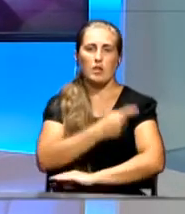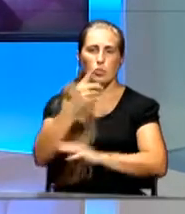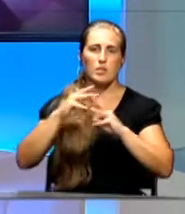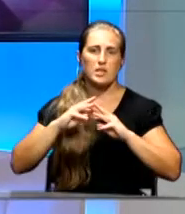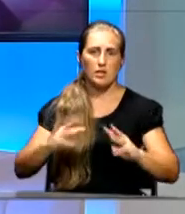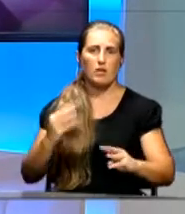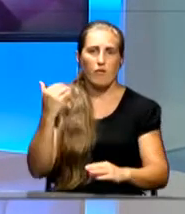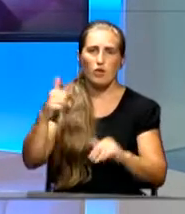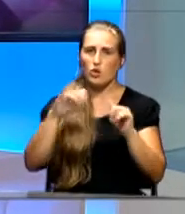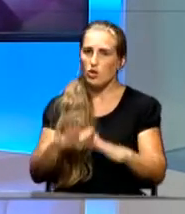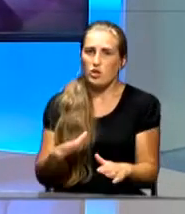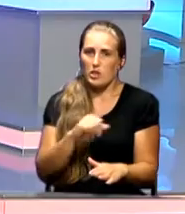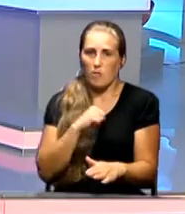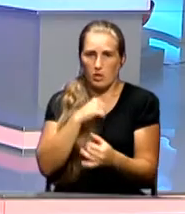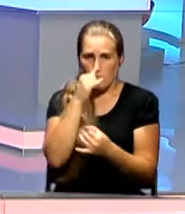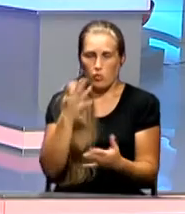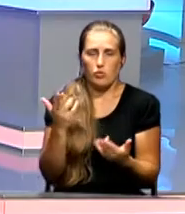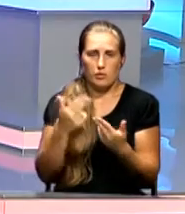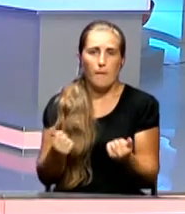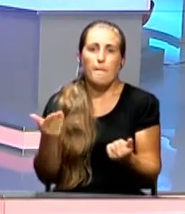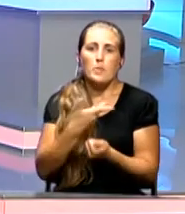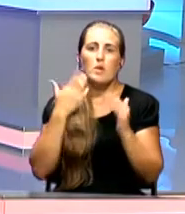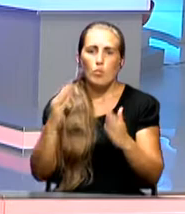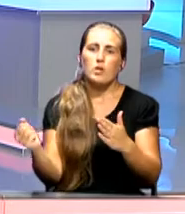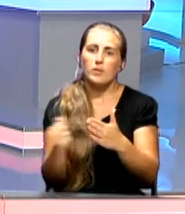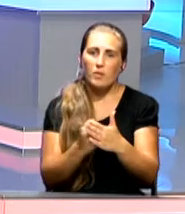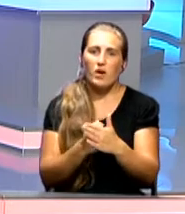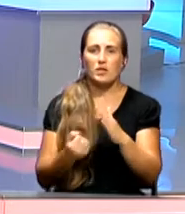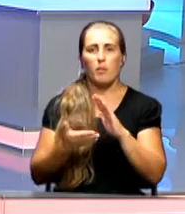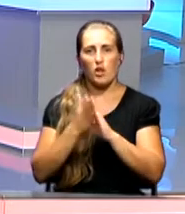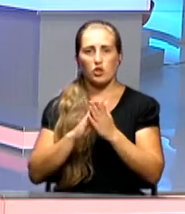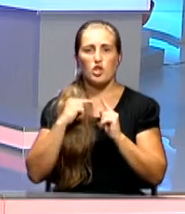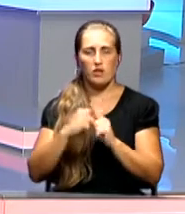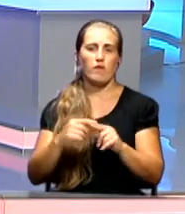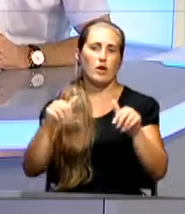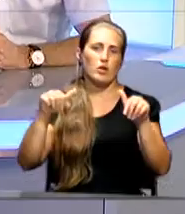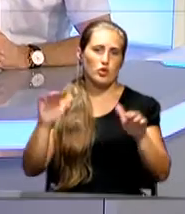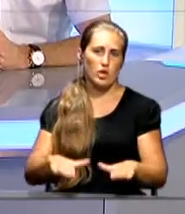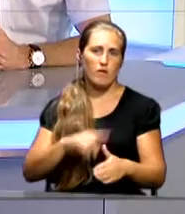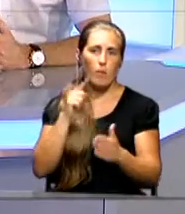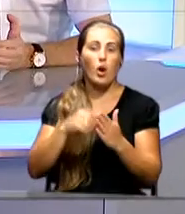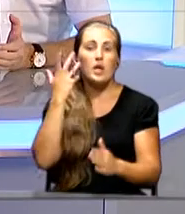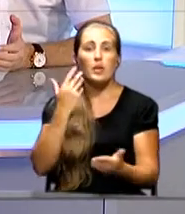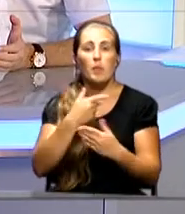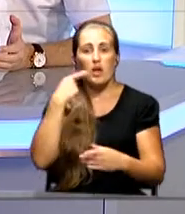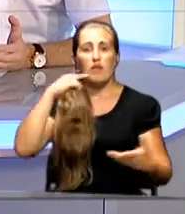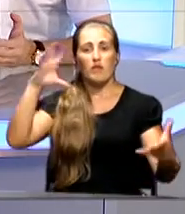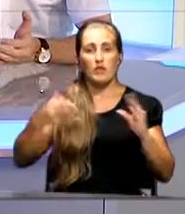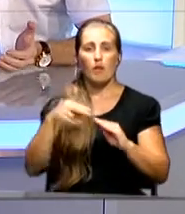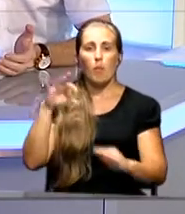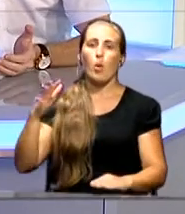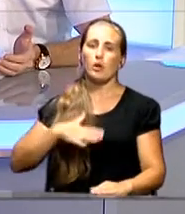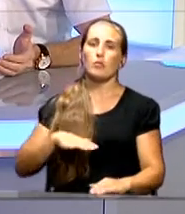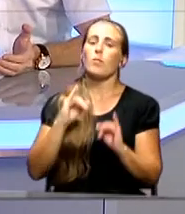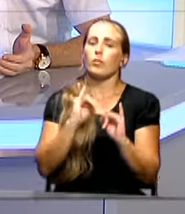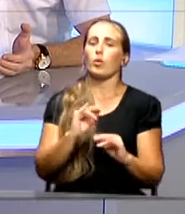ее, конечно же, решить не удастся. Ну, мы будем добиваться положительного решения этого вопроса. Понимаете, когда мы говорим в целом по Крыму, что вот плохо